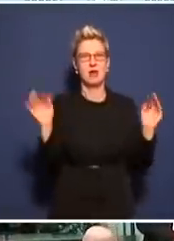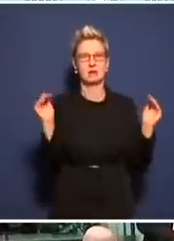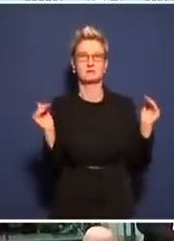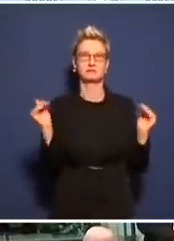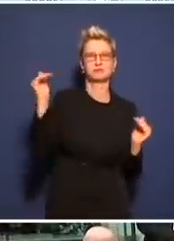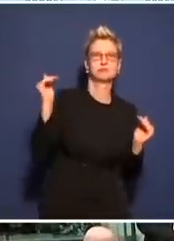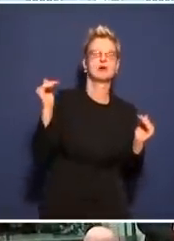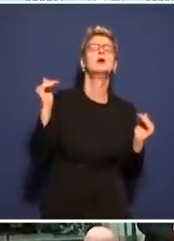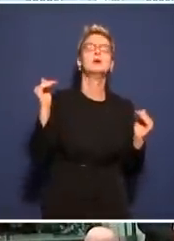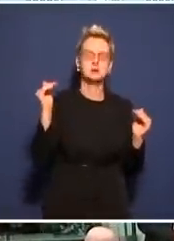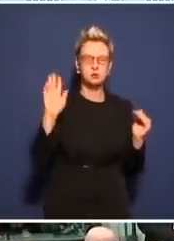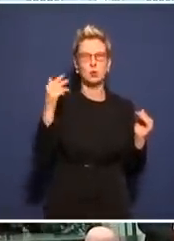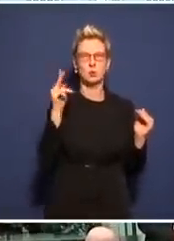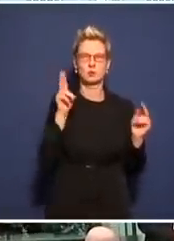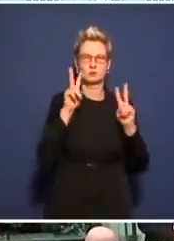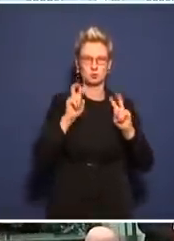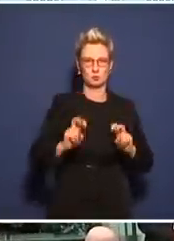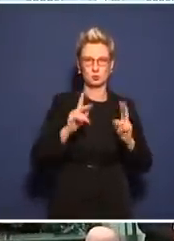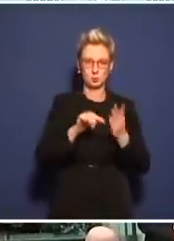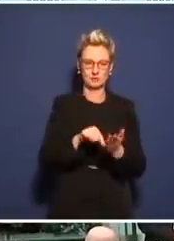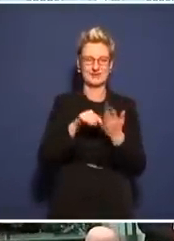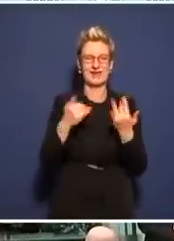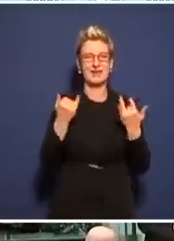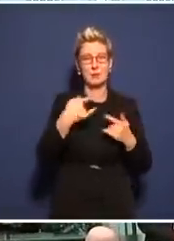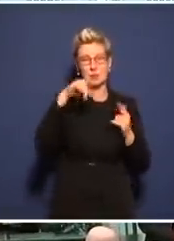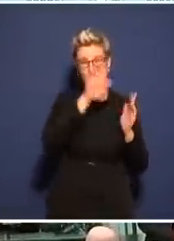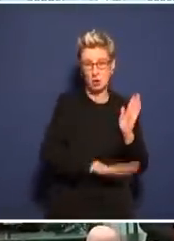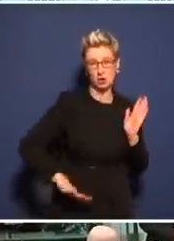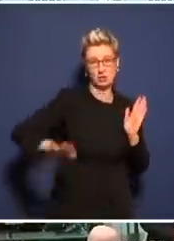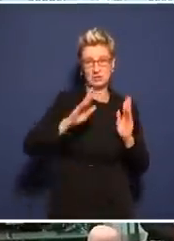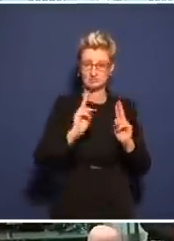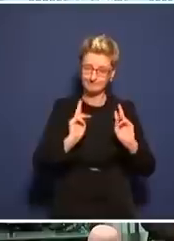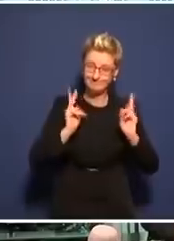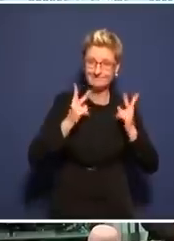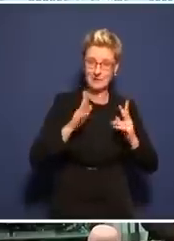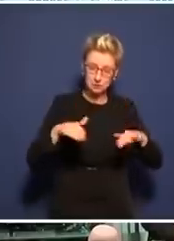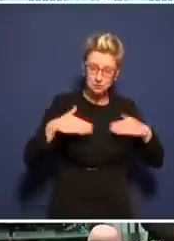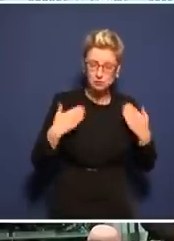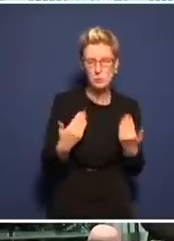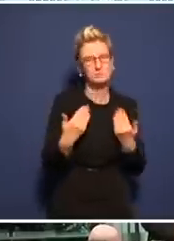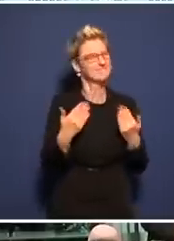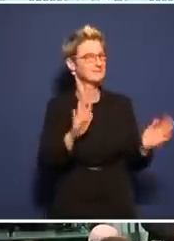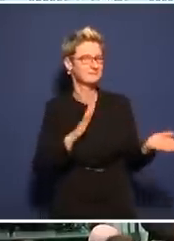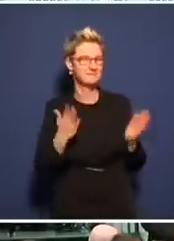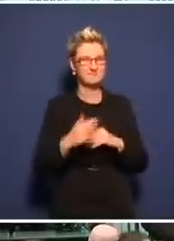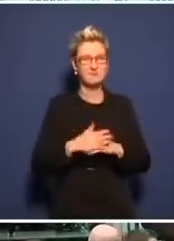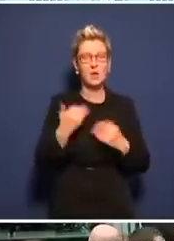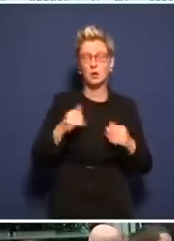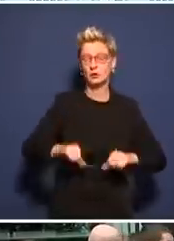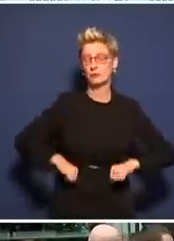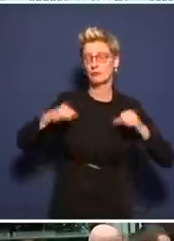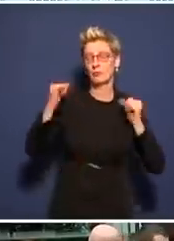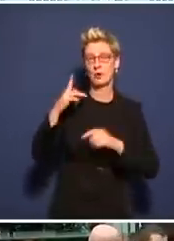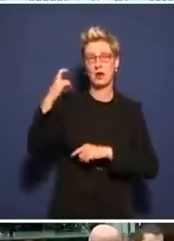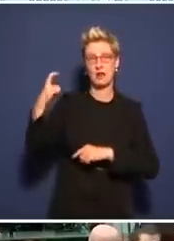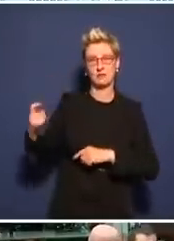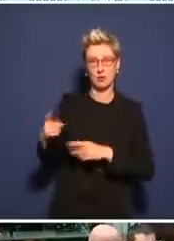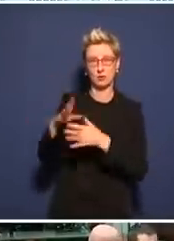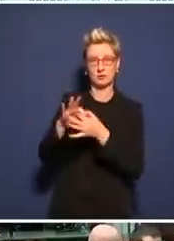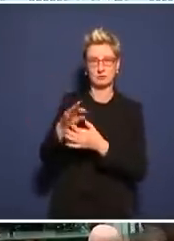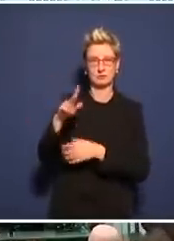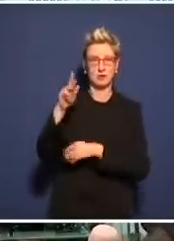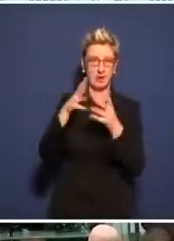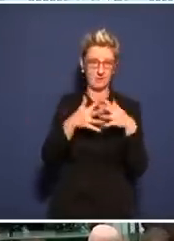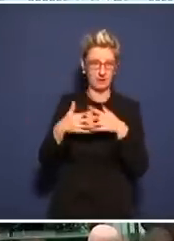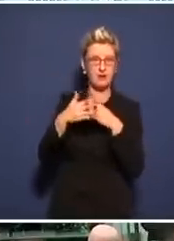übertragen. Ja, und zwar in meinen Augen deshalb, weil wir eine Politik haben, die außer Rand und Band geraten ist und die sich nur von